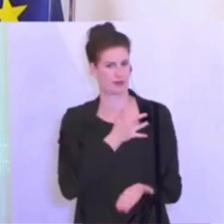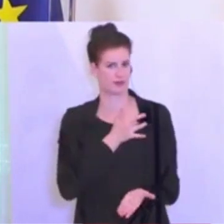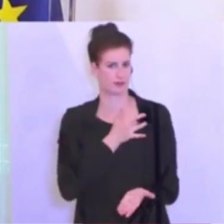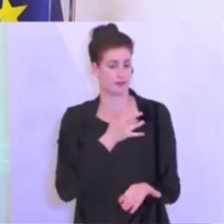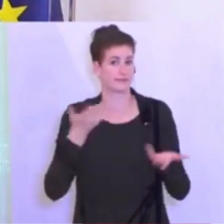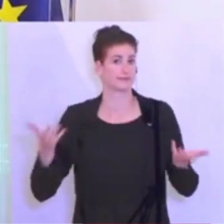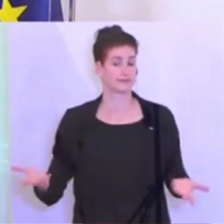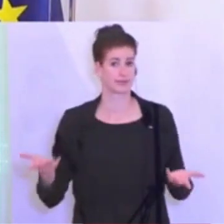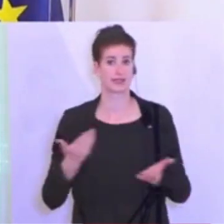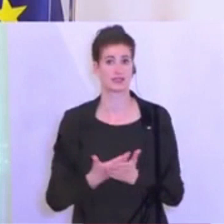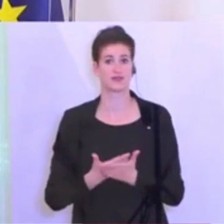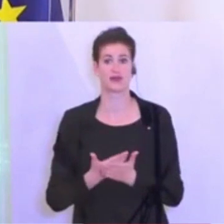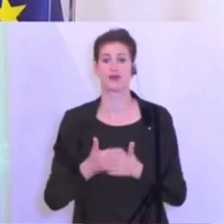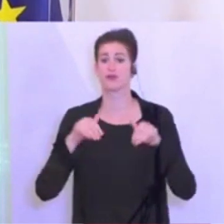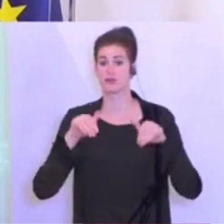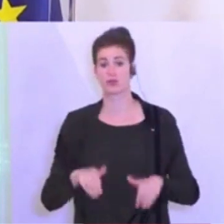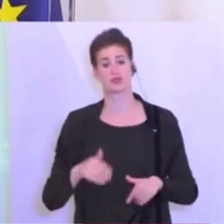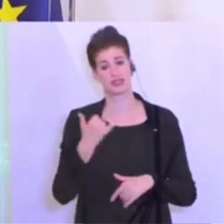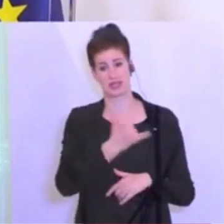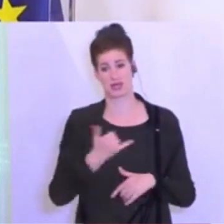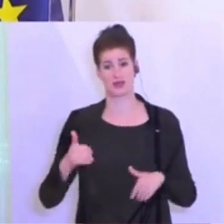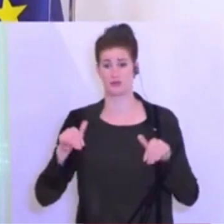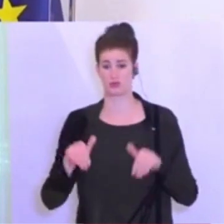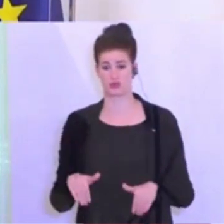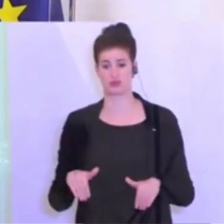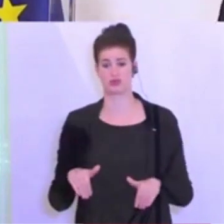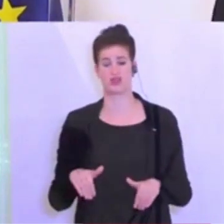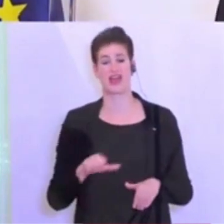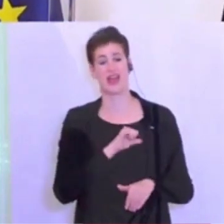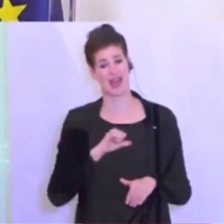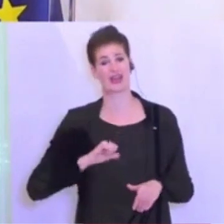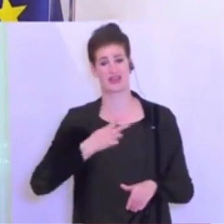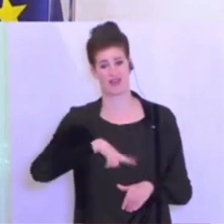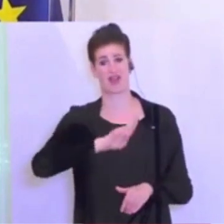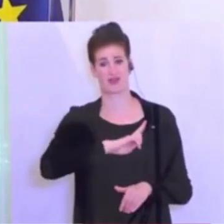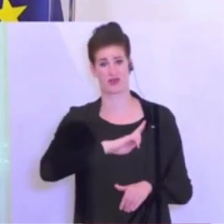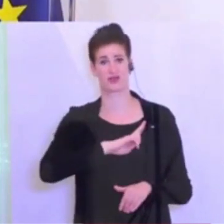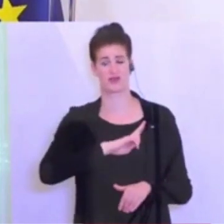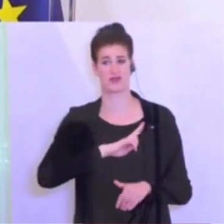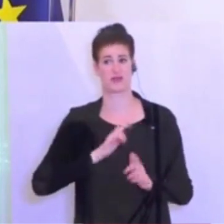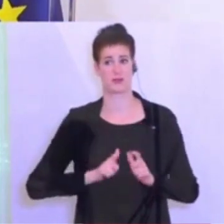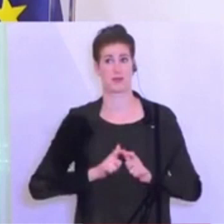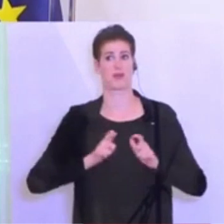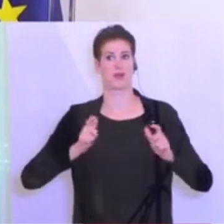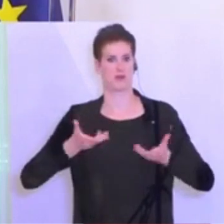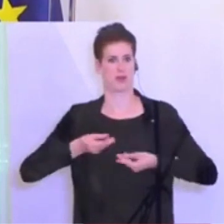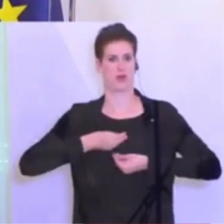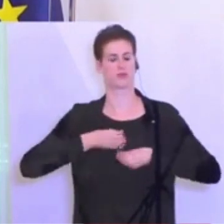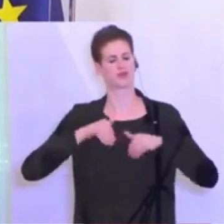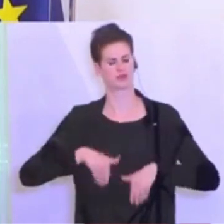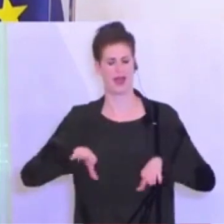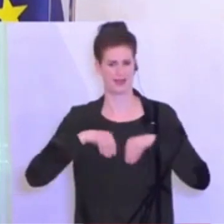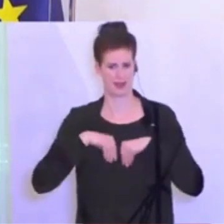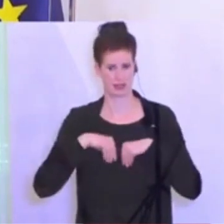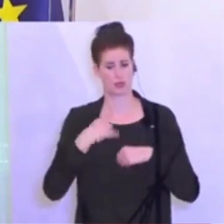insofern muss auch jeder diese Eigenverantwortung, die man mehr und mehr bekommt, annehmen. Und